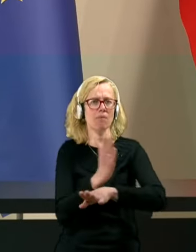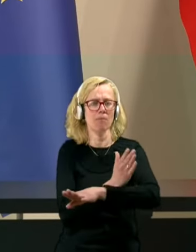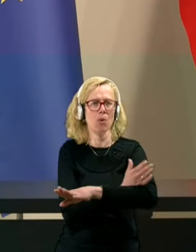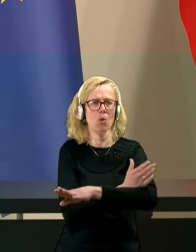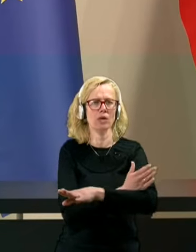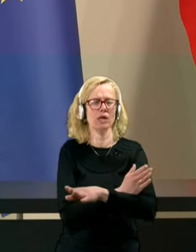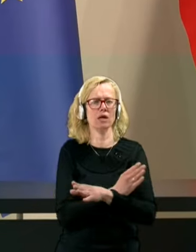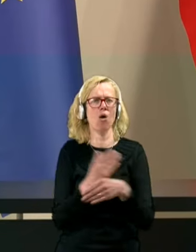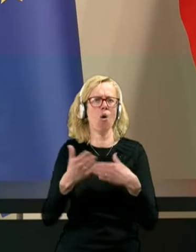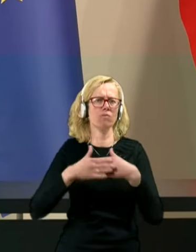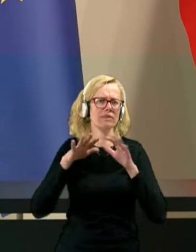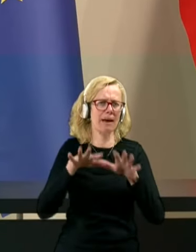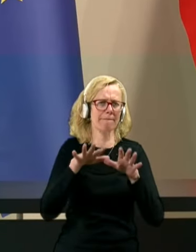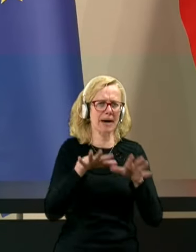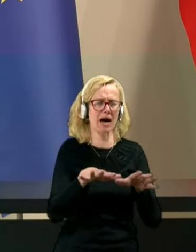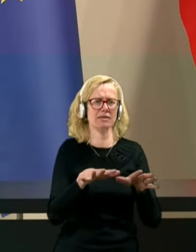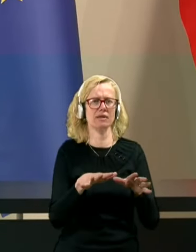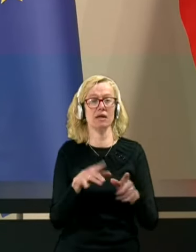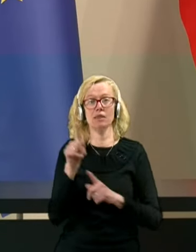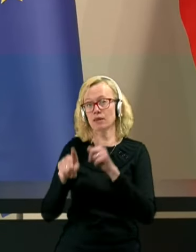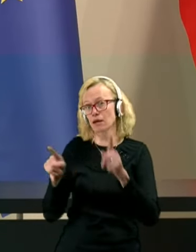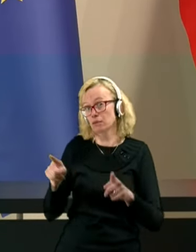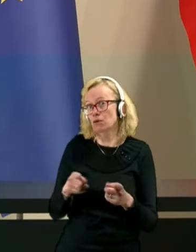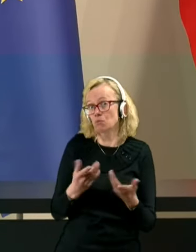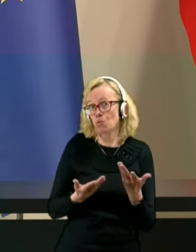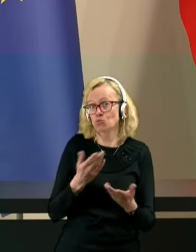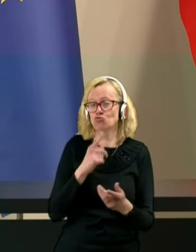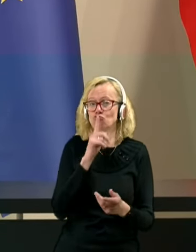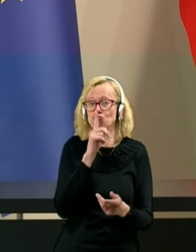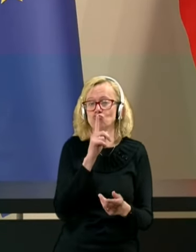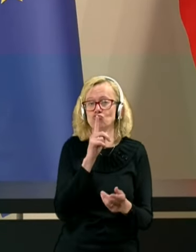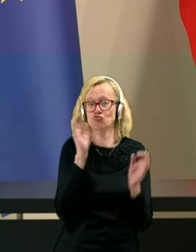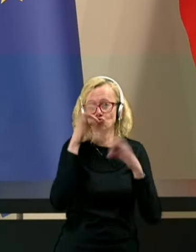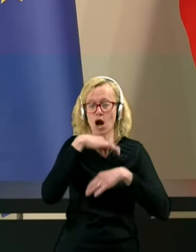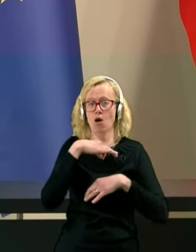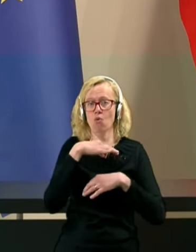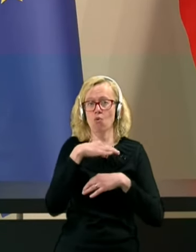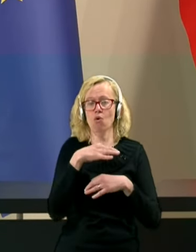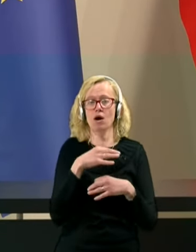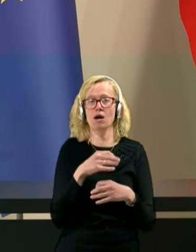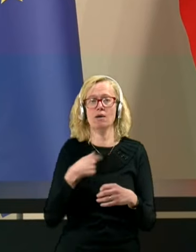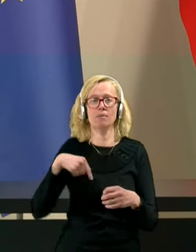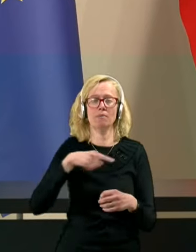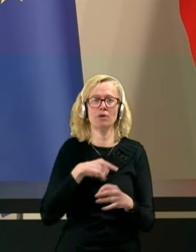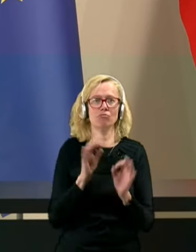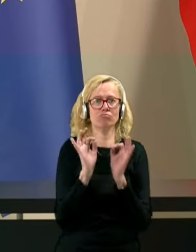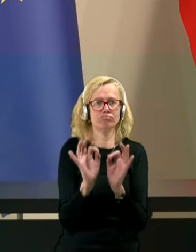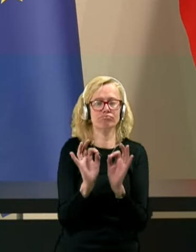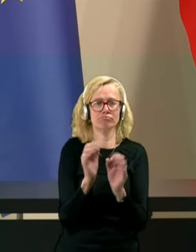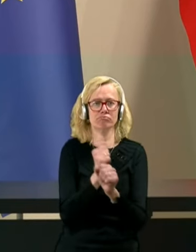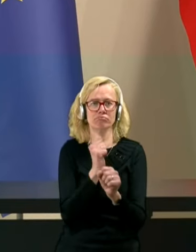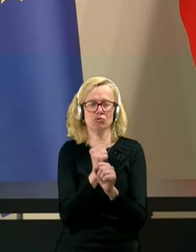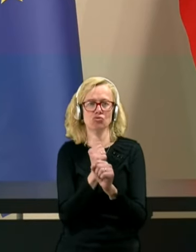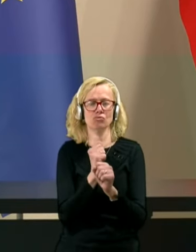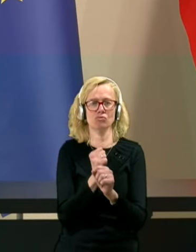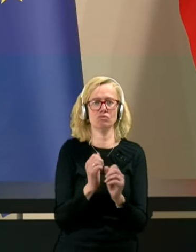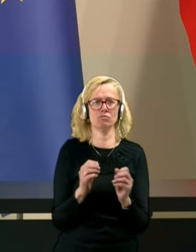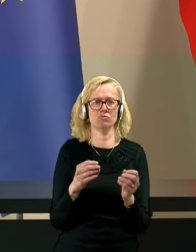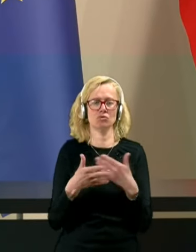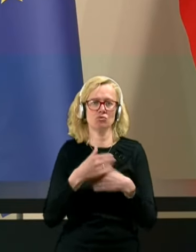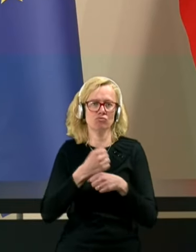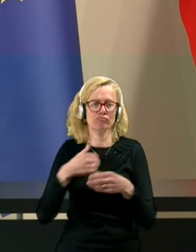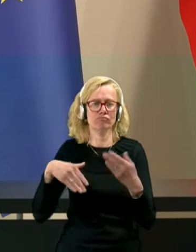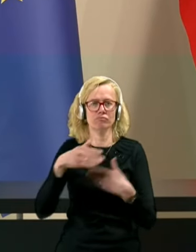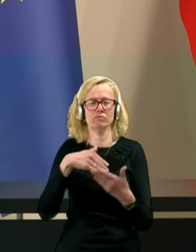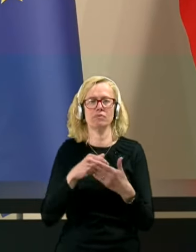napadih mogoče mrsikom odsložal, da smo bili tako državotvorni, ker tega